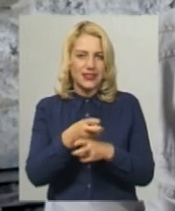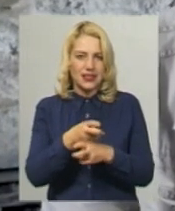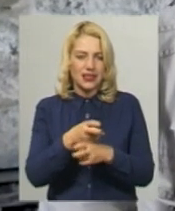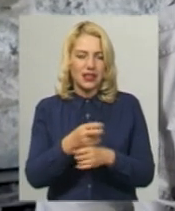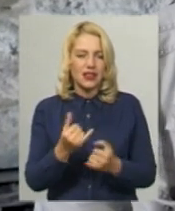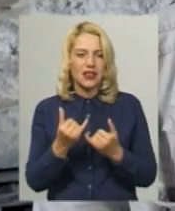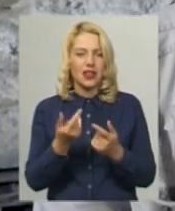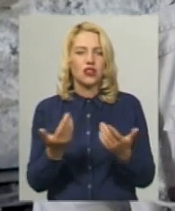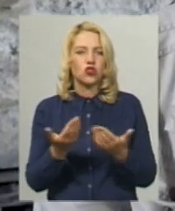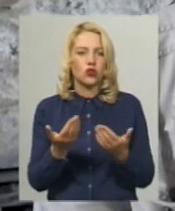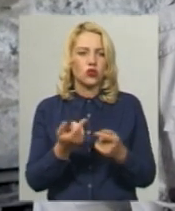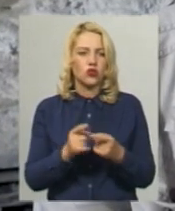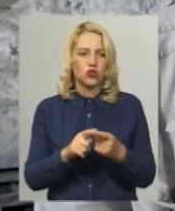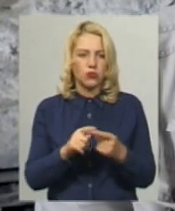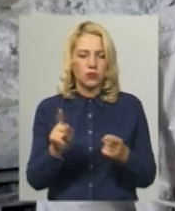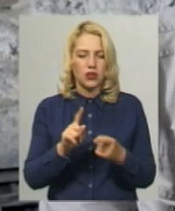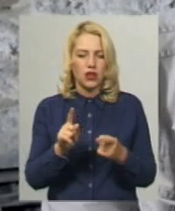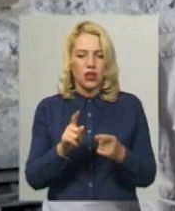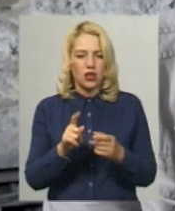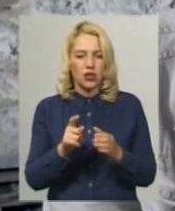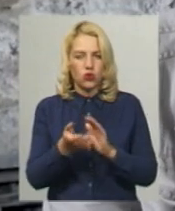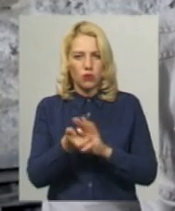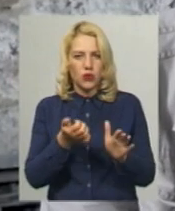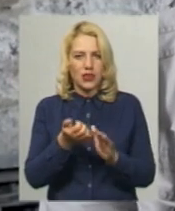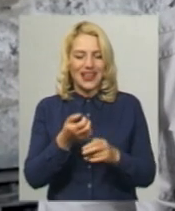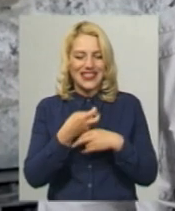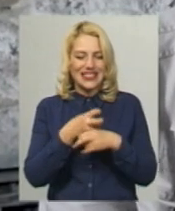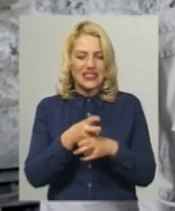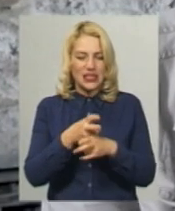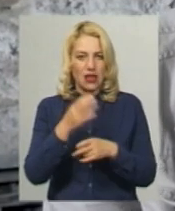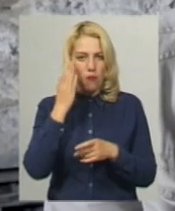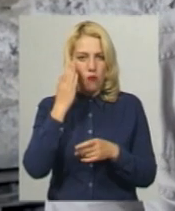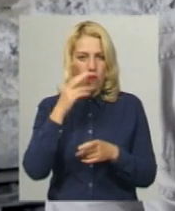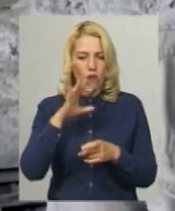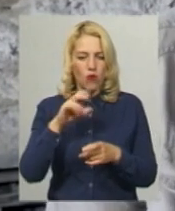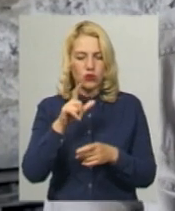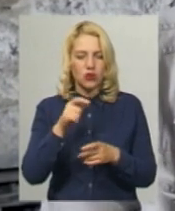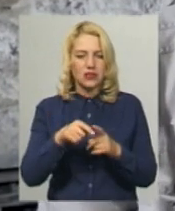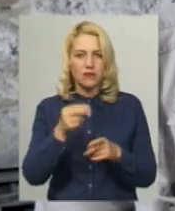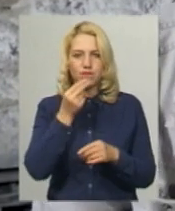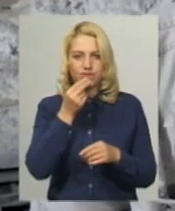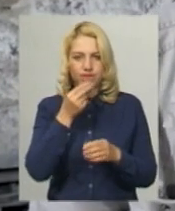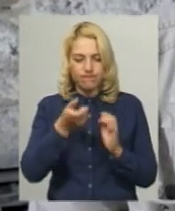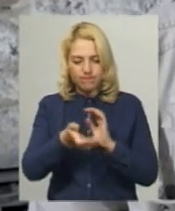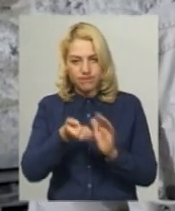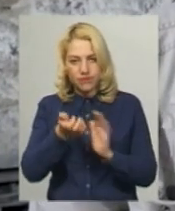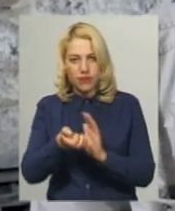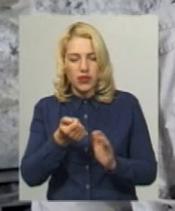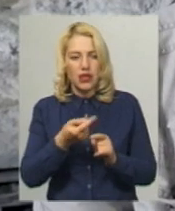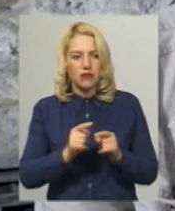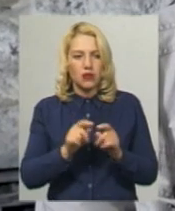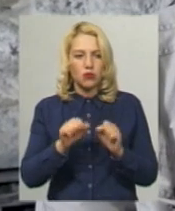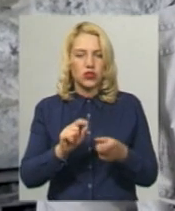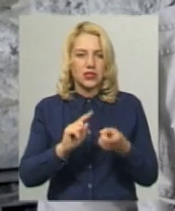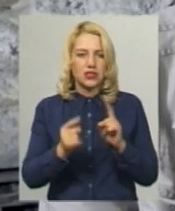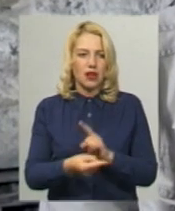розбивали? Щоб потрібно кисний мозок. Чому? Тому що кисний мозок достатньо калорійний продукт і відповідно він може